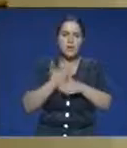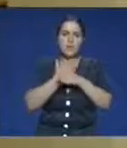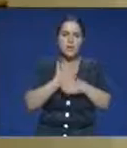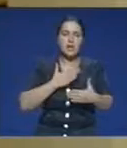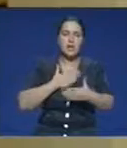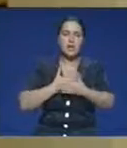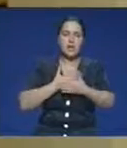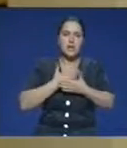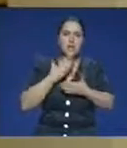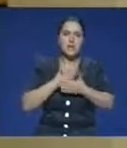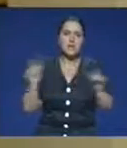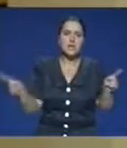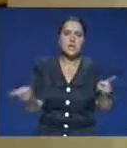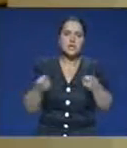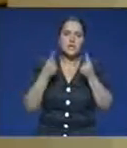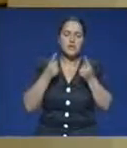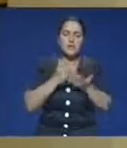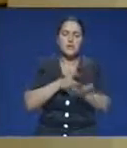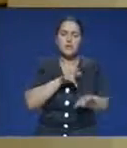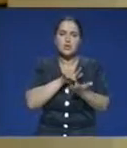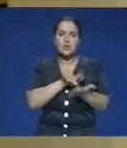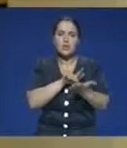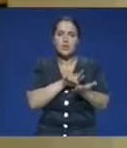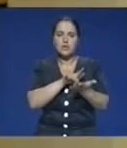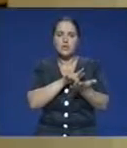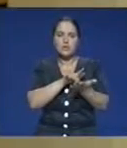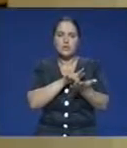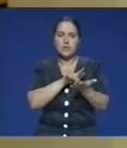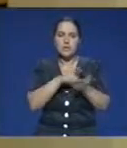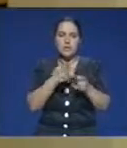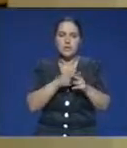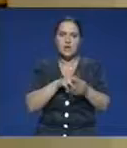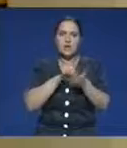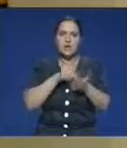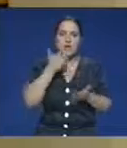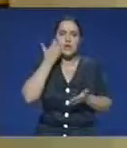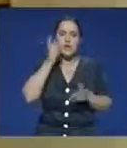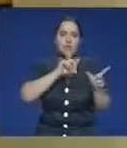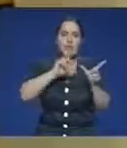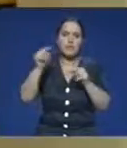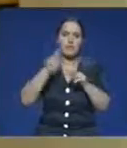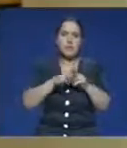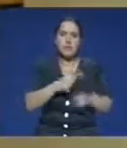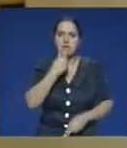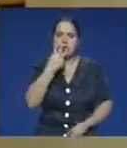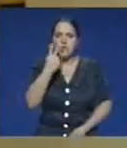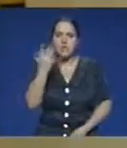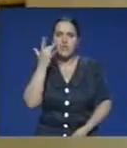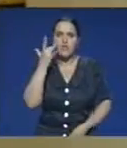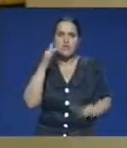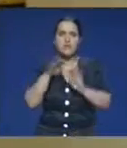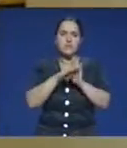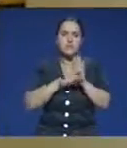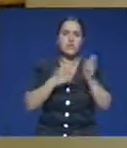активному развитию туризма. Ну, так уж случилось, что турист, когда отправляется в путешествие, он смотрит и список